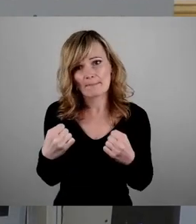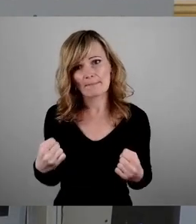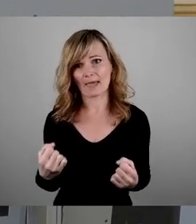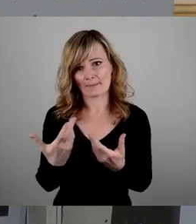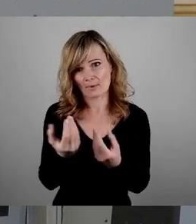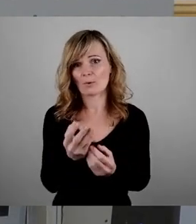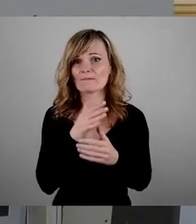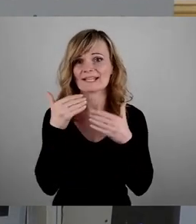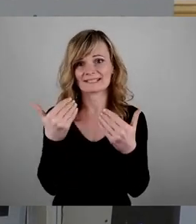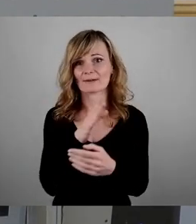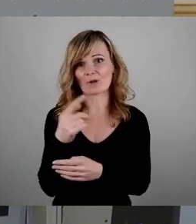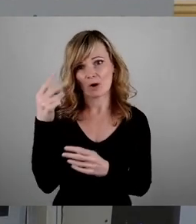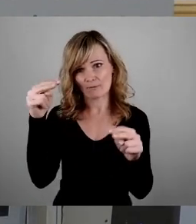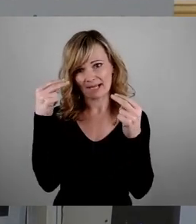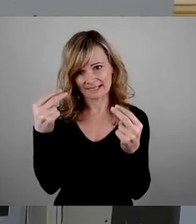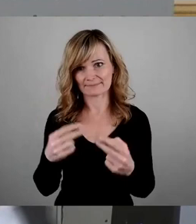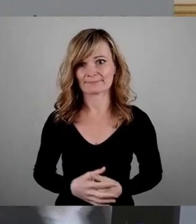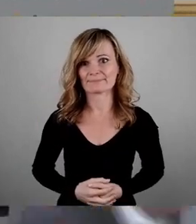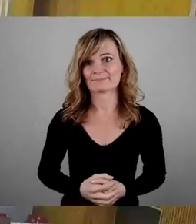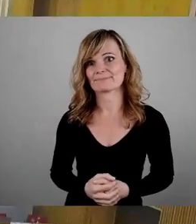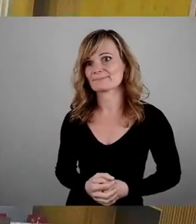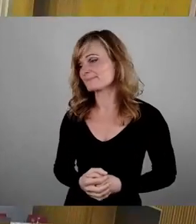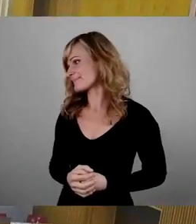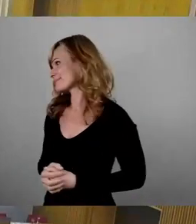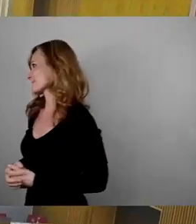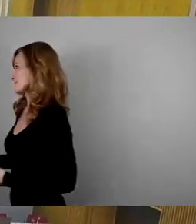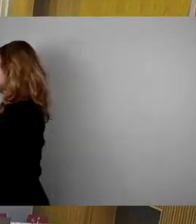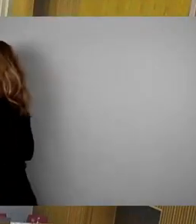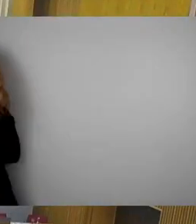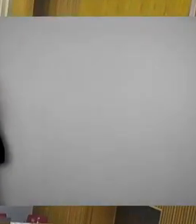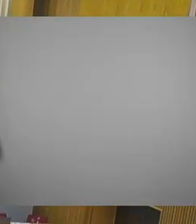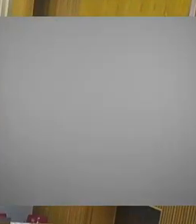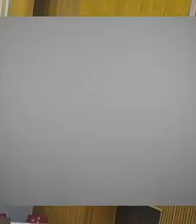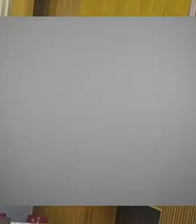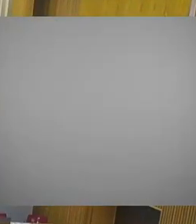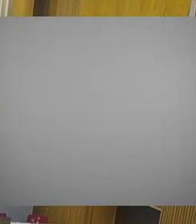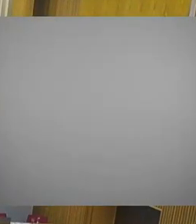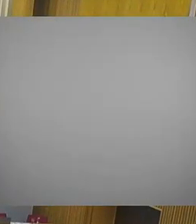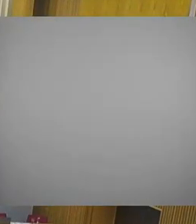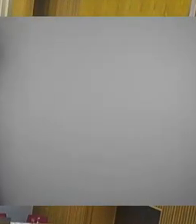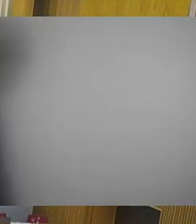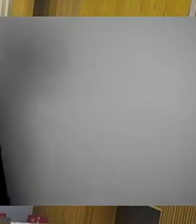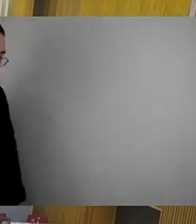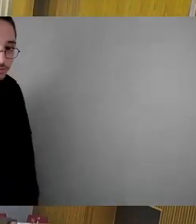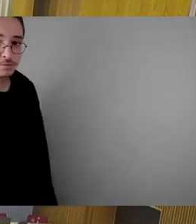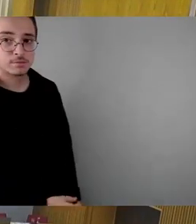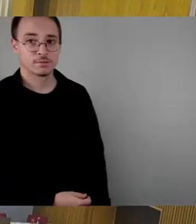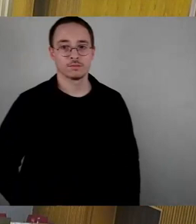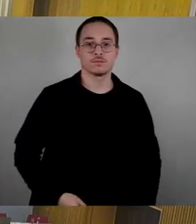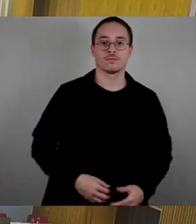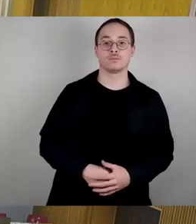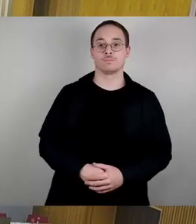Vielen Dank für Ihre Aufmerksamkeit. Okay, dann wollen wir weitermachen. CDU-Fraktion Anke Wagner. Dann